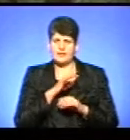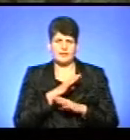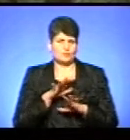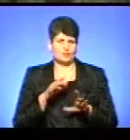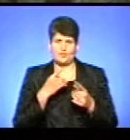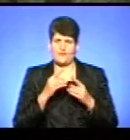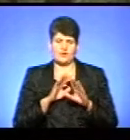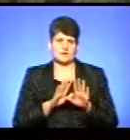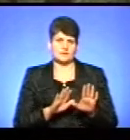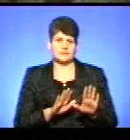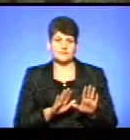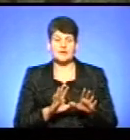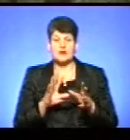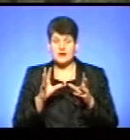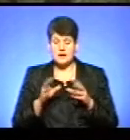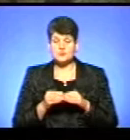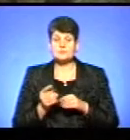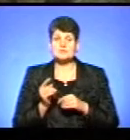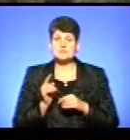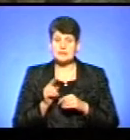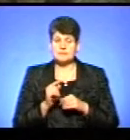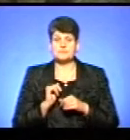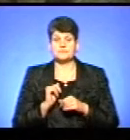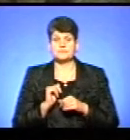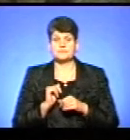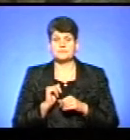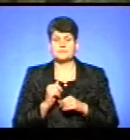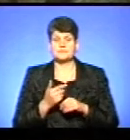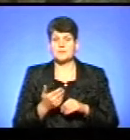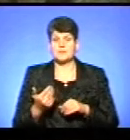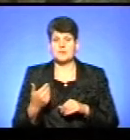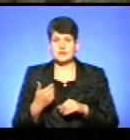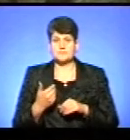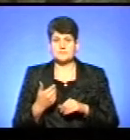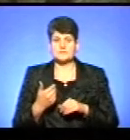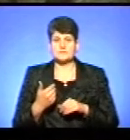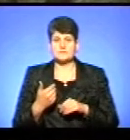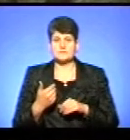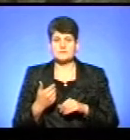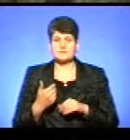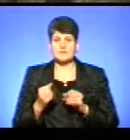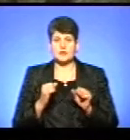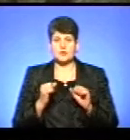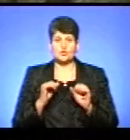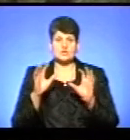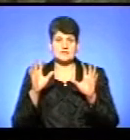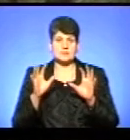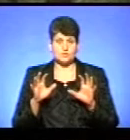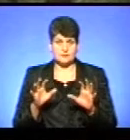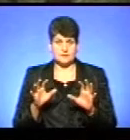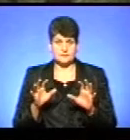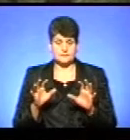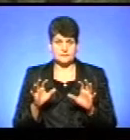говорити. Але разом з тим, ми, керуючись законодавством,